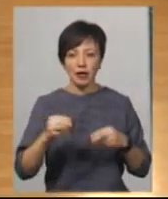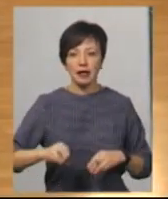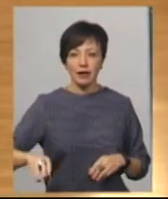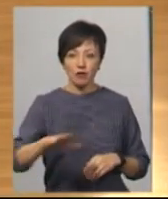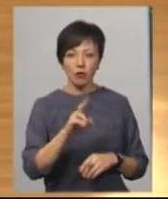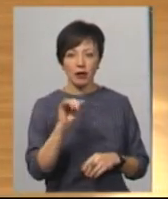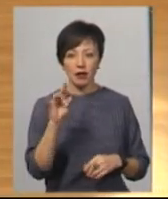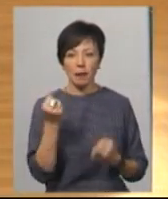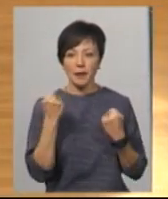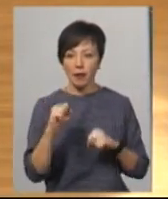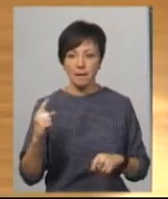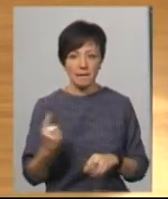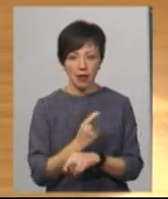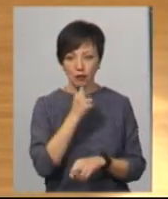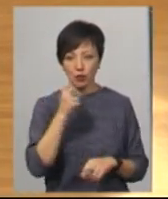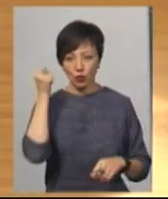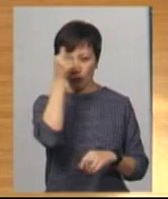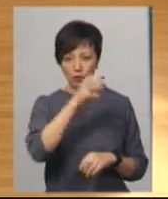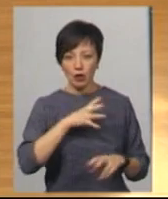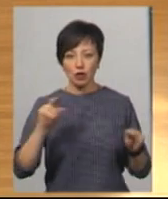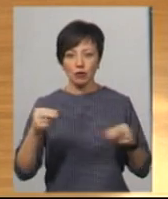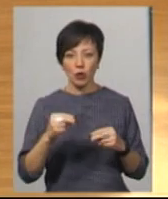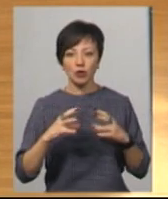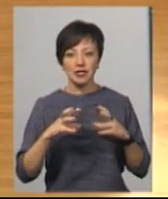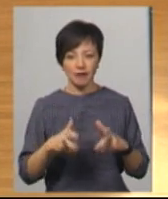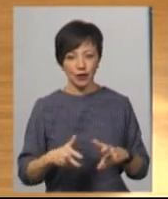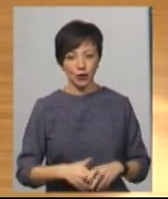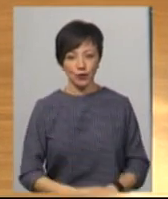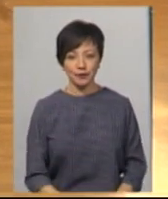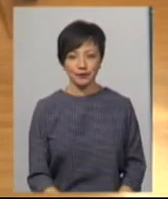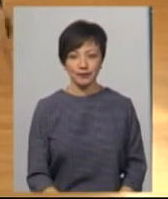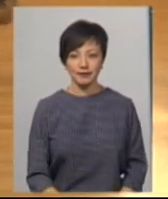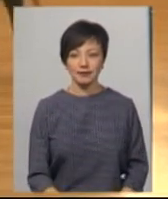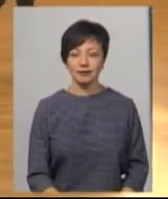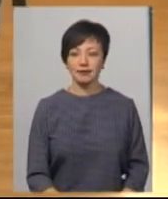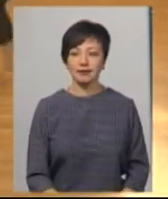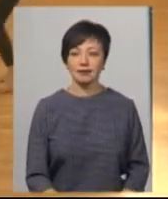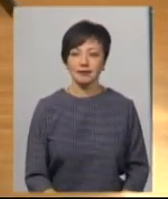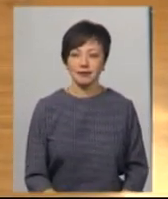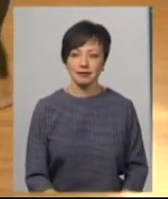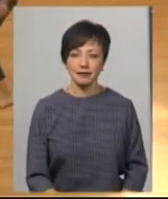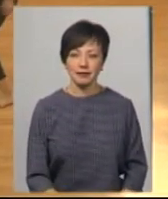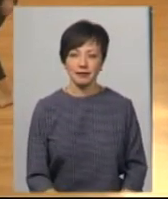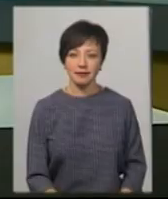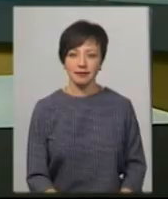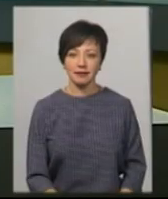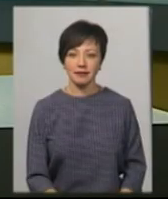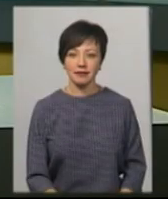Європи Кіра перемогла вперше. В минулому році була чемпіонкою світу. Світлана Поробок, Іван Мовчан, новини на Суспільному, Хмельницький.